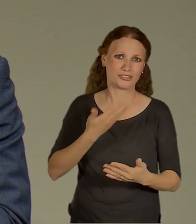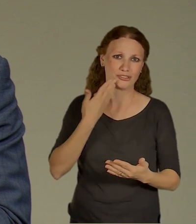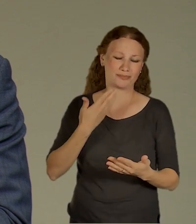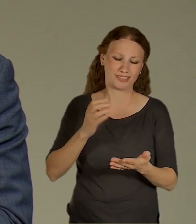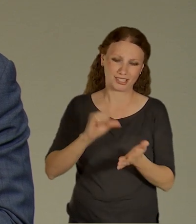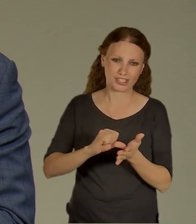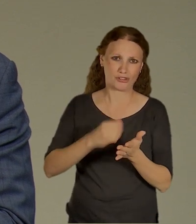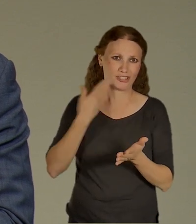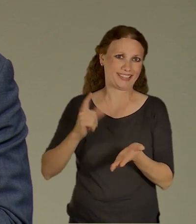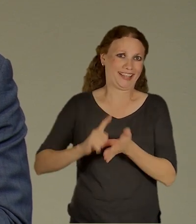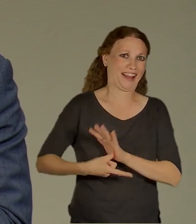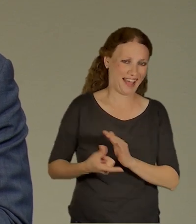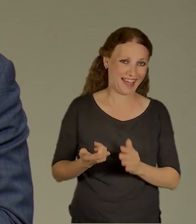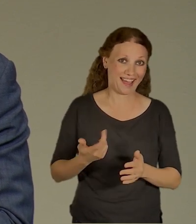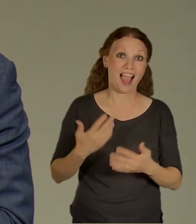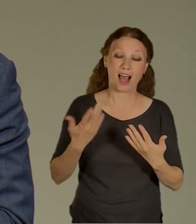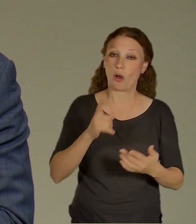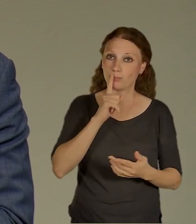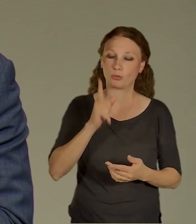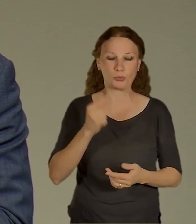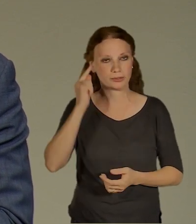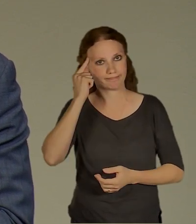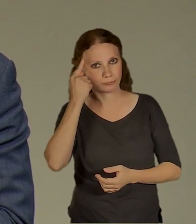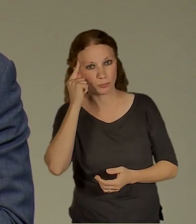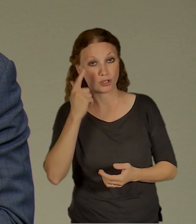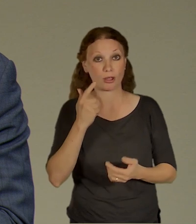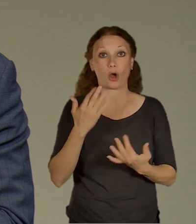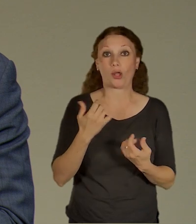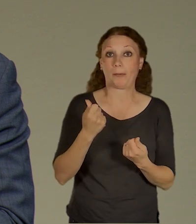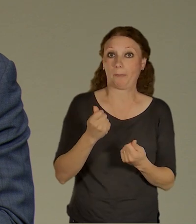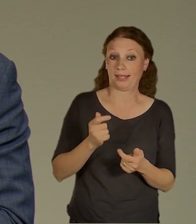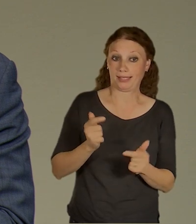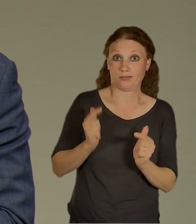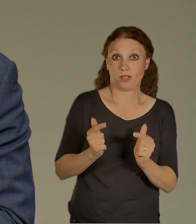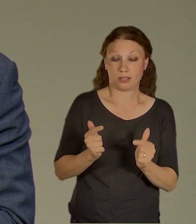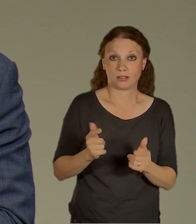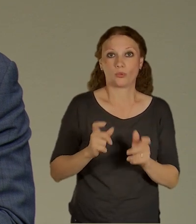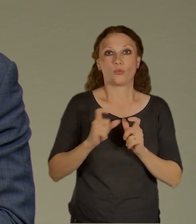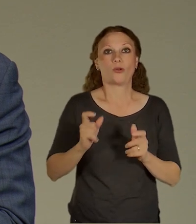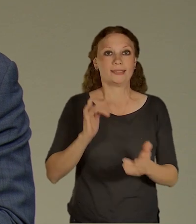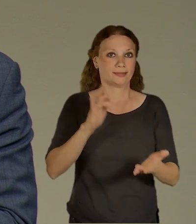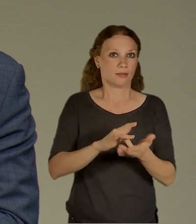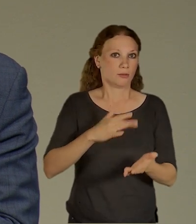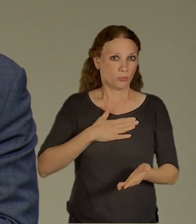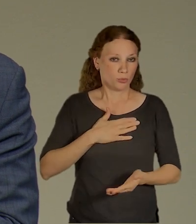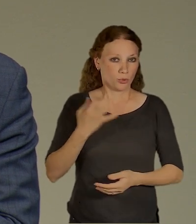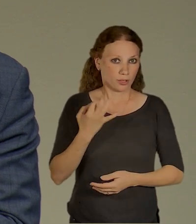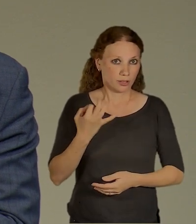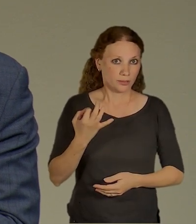přistoupit, kolik peněz do toho investovat, protože samozřejmě to, co chceme je, že se snažíme